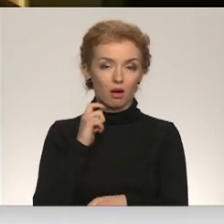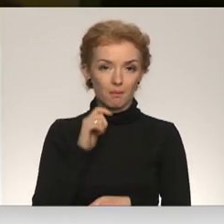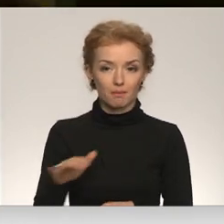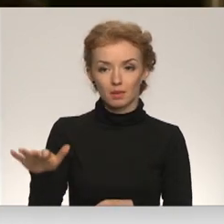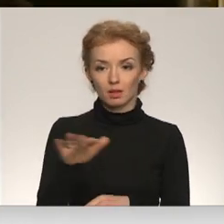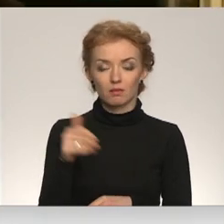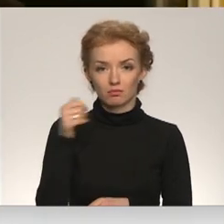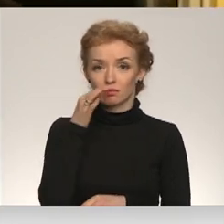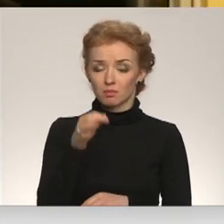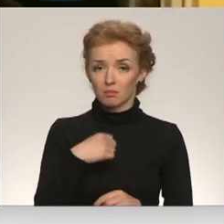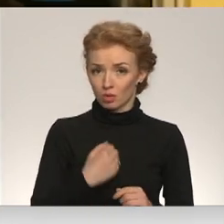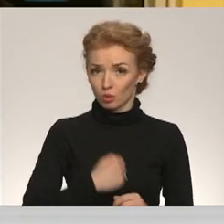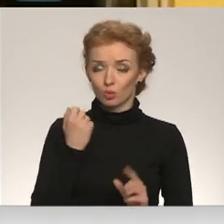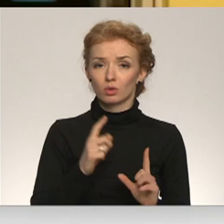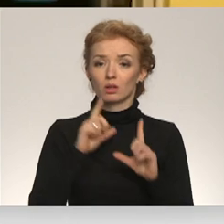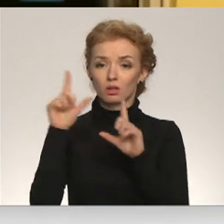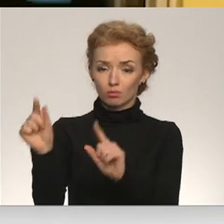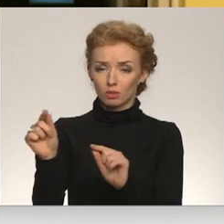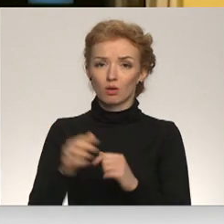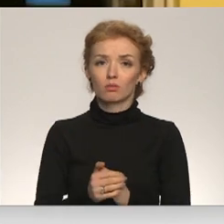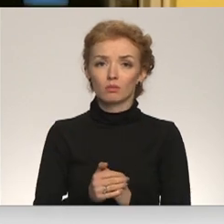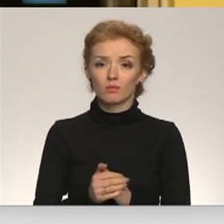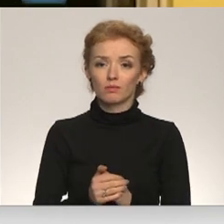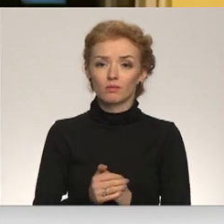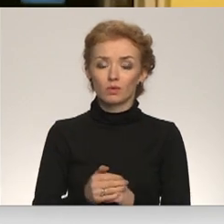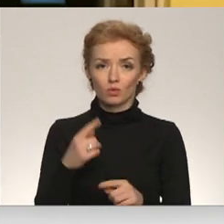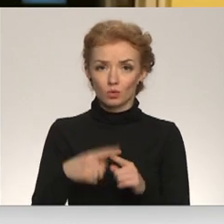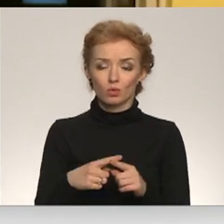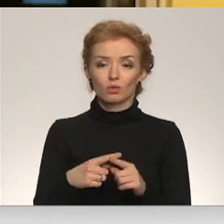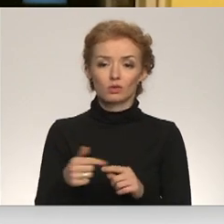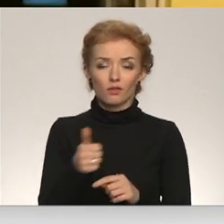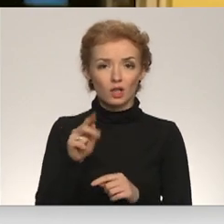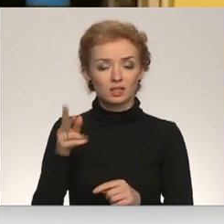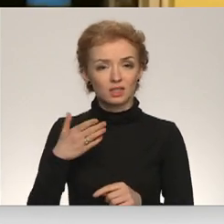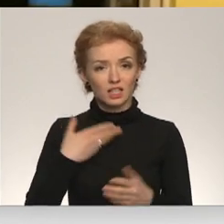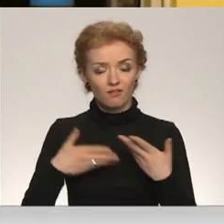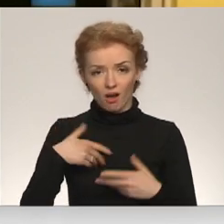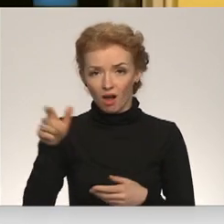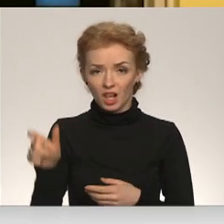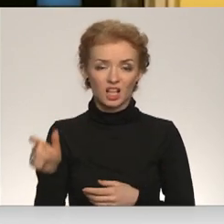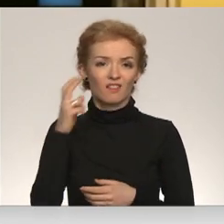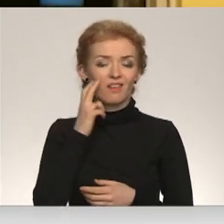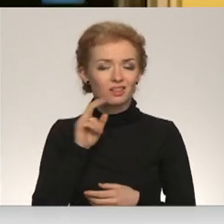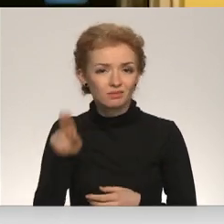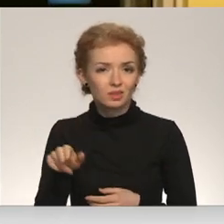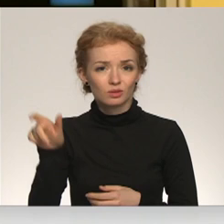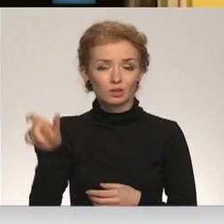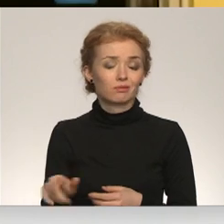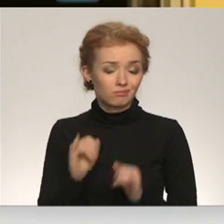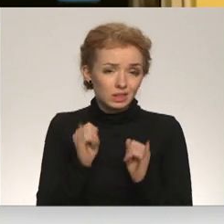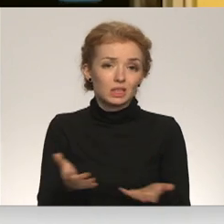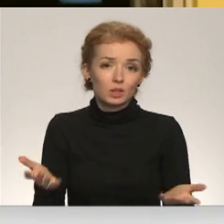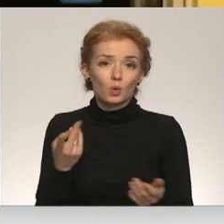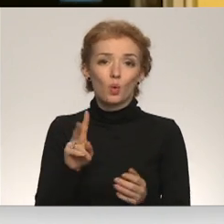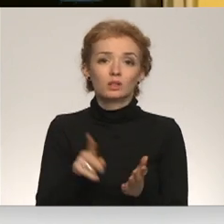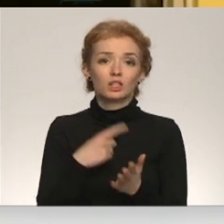Grūti aizbraukt, kā saka, uz Jākapi ir izsevišķi invalīdiem un veciem cilvēkiem. Sikt, ko